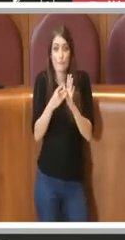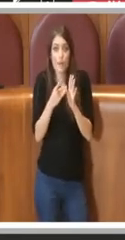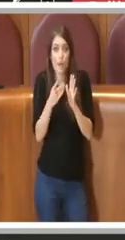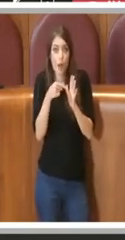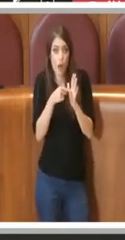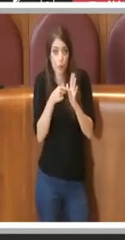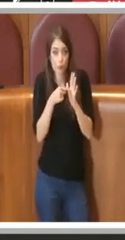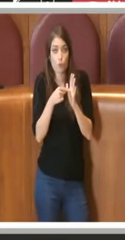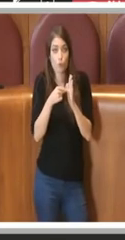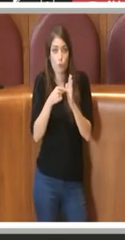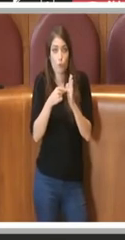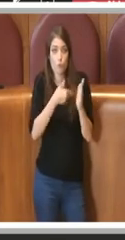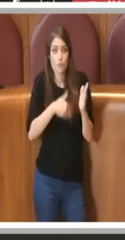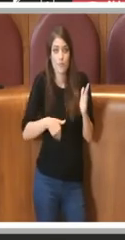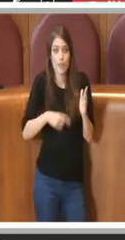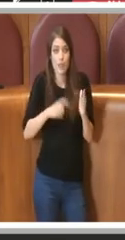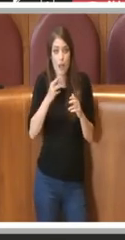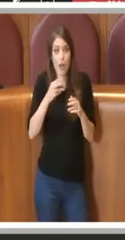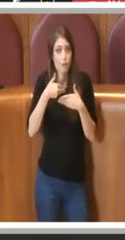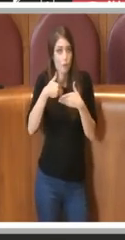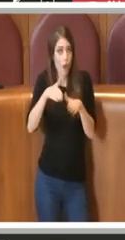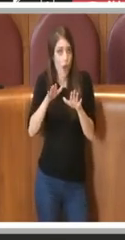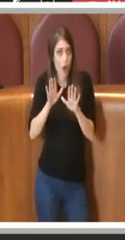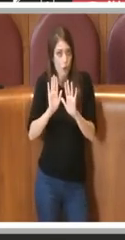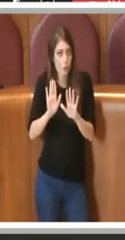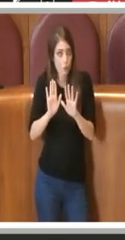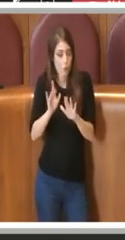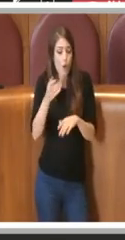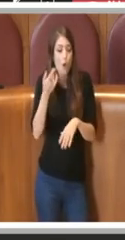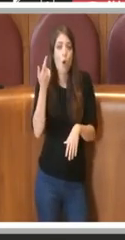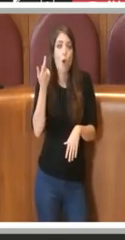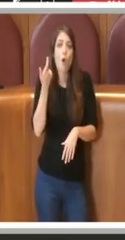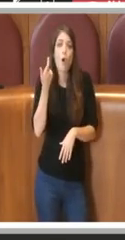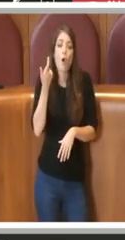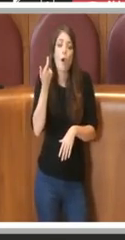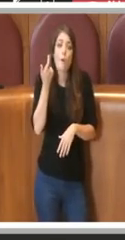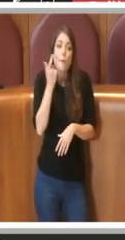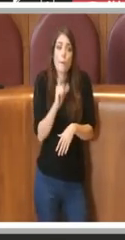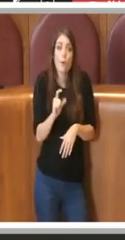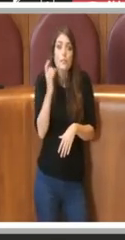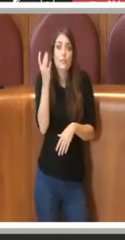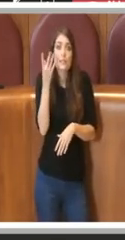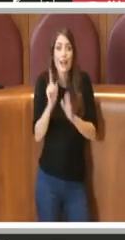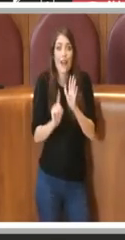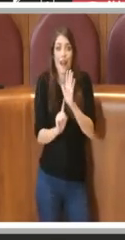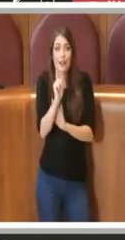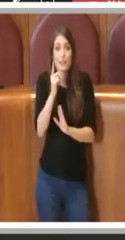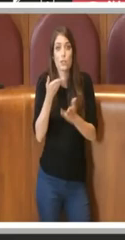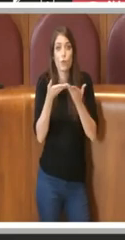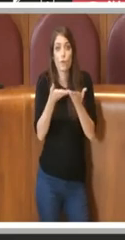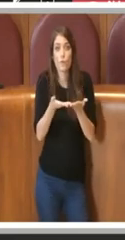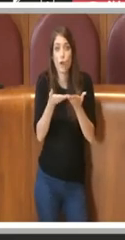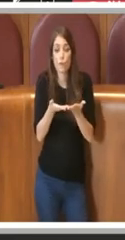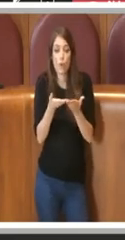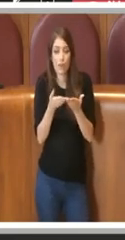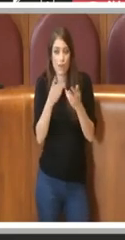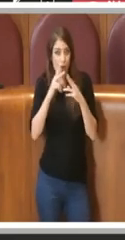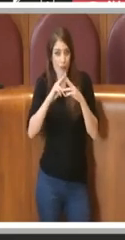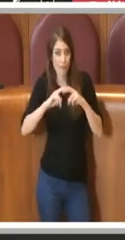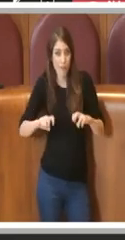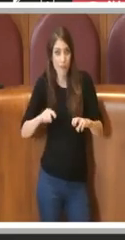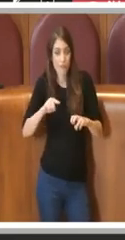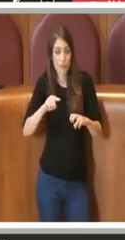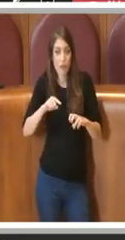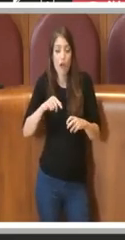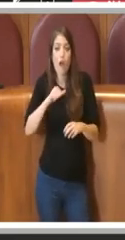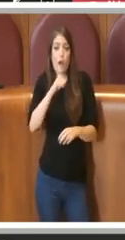perché giustamente laddove si possano, appunto, l'esito è favorevole della verifica, è chiaro che bisogna andare di